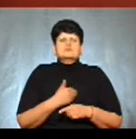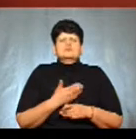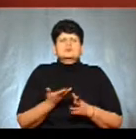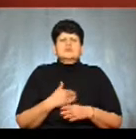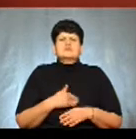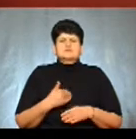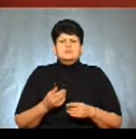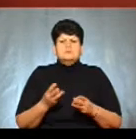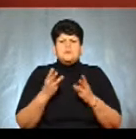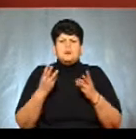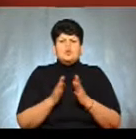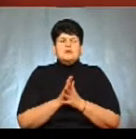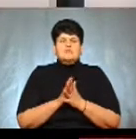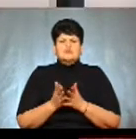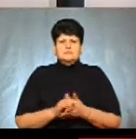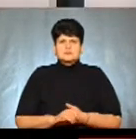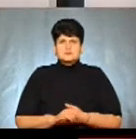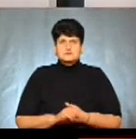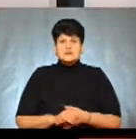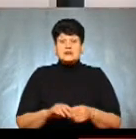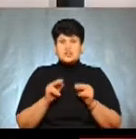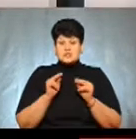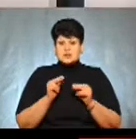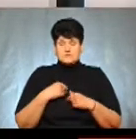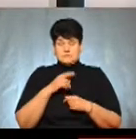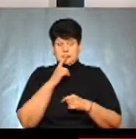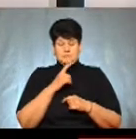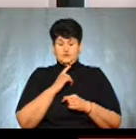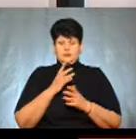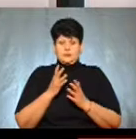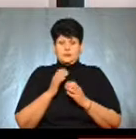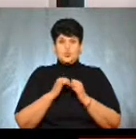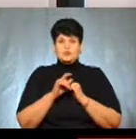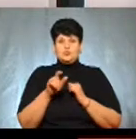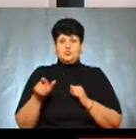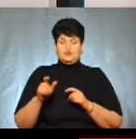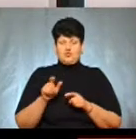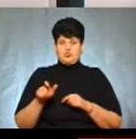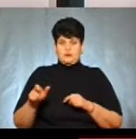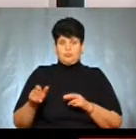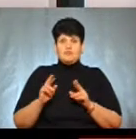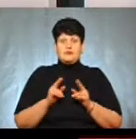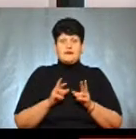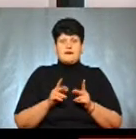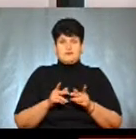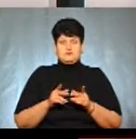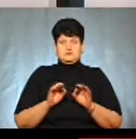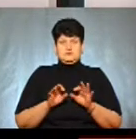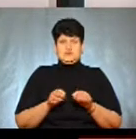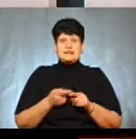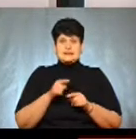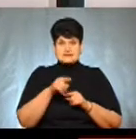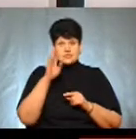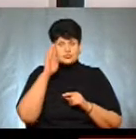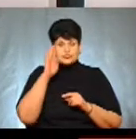Чому вони підпалюють траву? Ну, чесно, ми навіть не розуміємо кожну людину, як її обґрунтувати. Цей